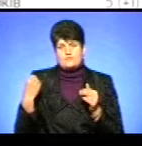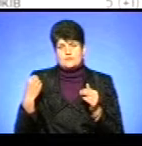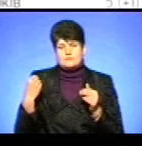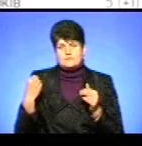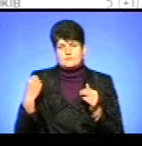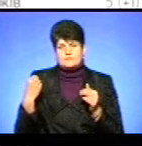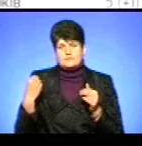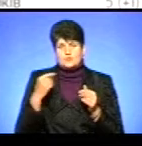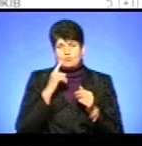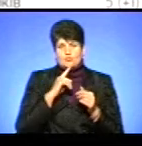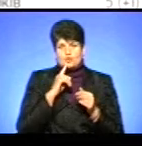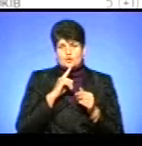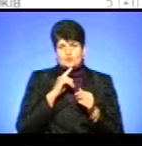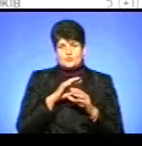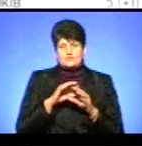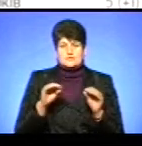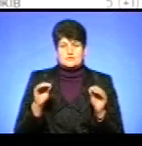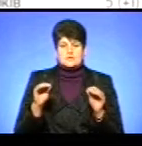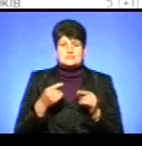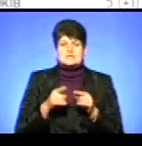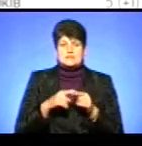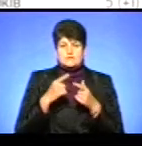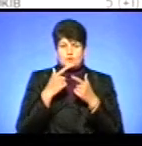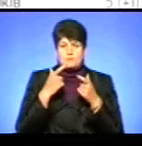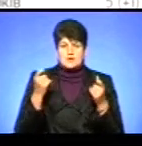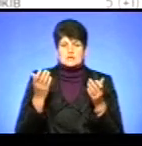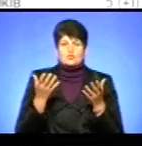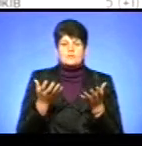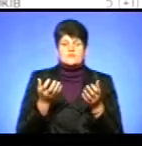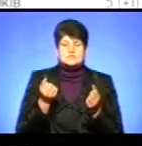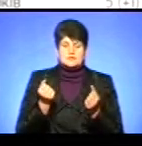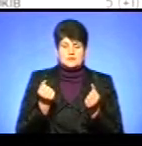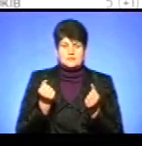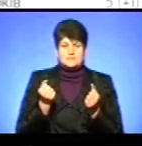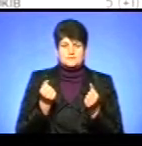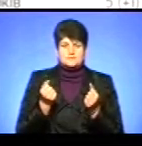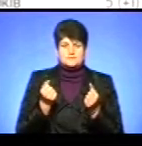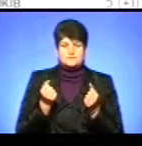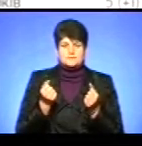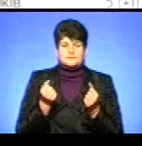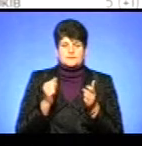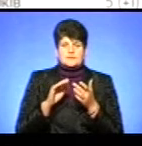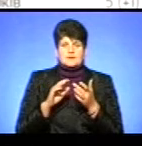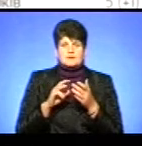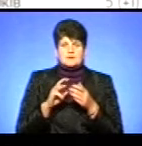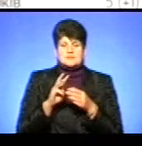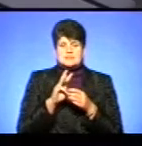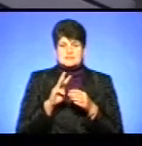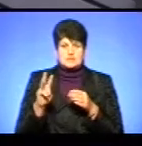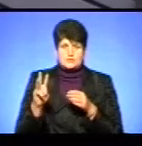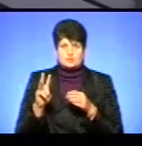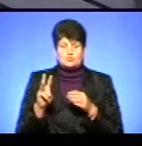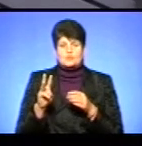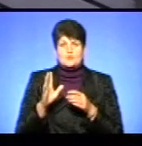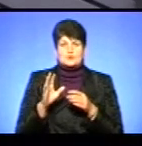Львові, ну, поки що все, так, з цієї інформації, яку ми взяли, власне, з сайту Асоціації споживачів енергетики